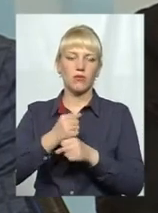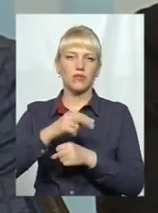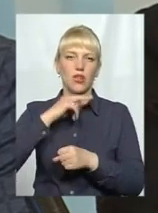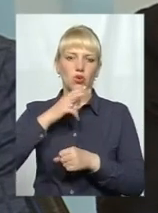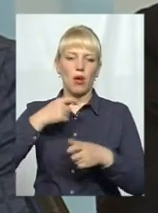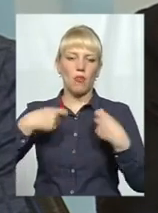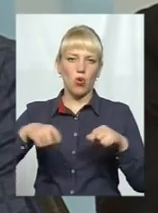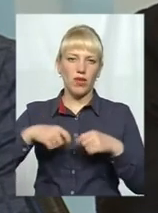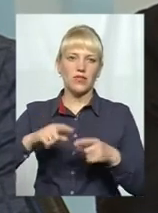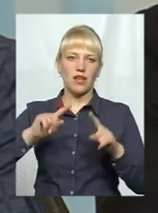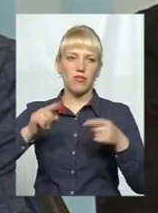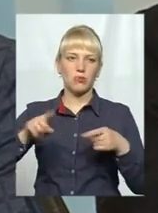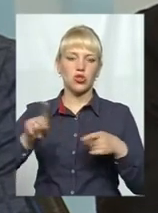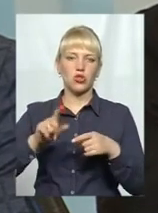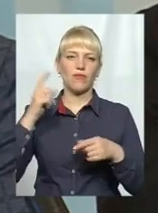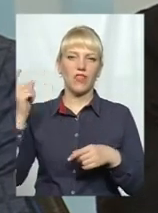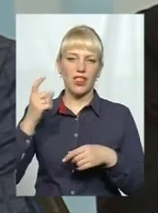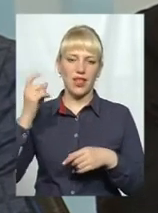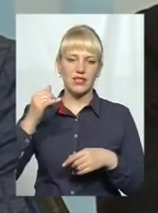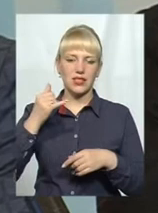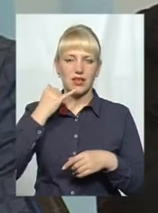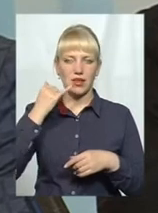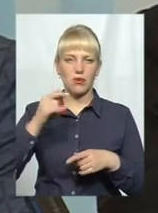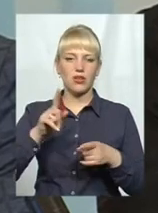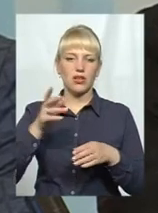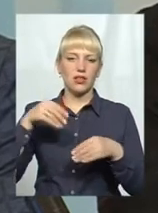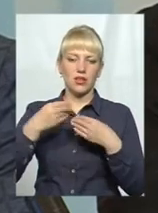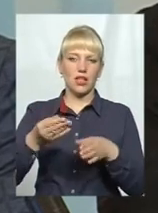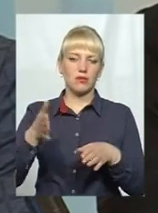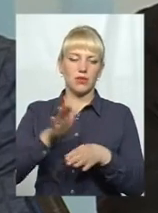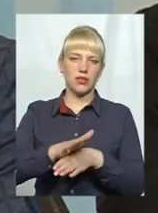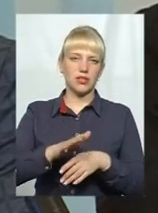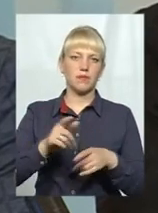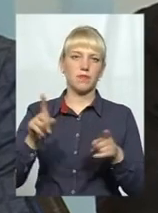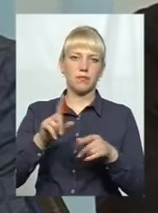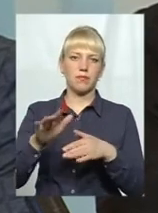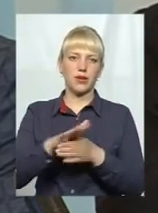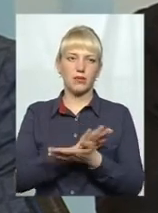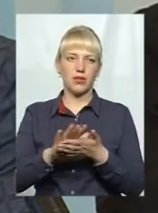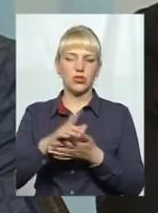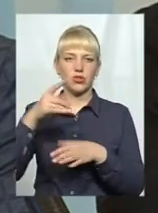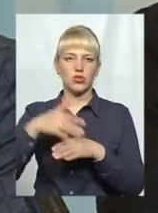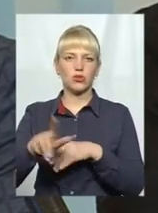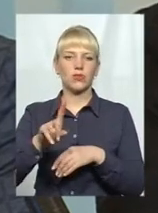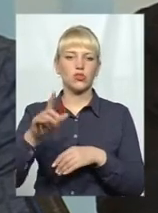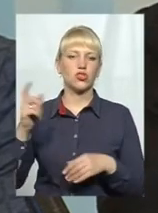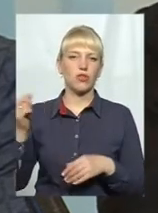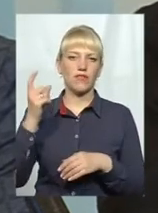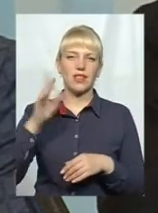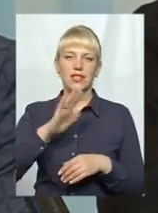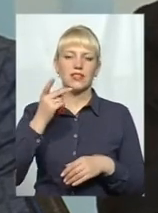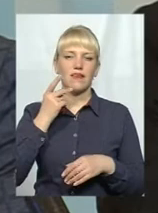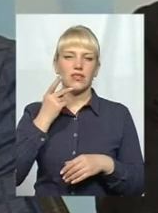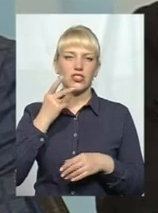продавцям, і вимагав все-таки, щоб власника набрали і дали їм вказівку прибирати. Тому що зрозуміло, що самі власники не завжди